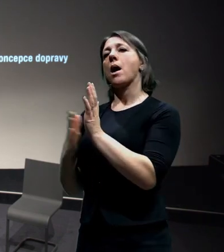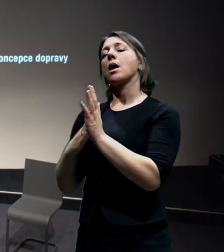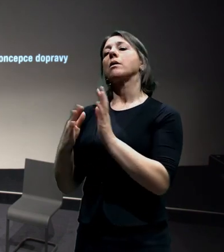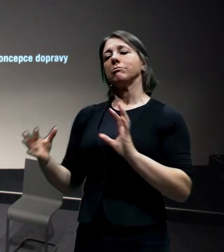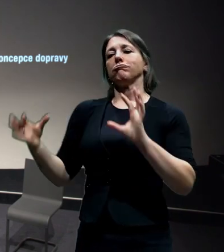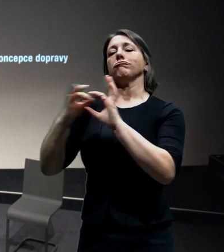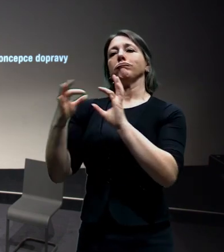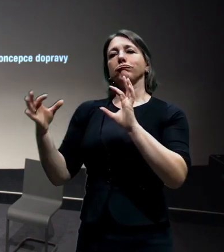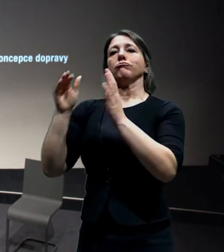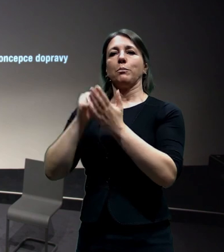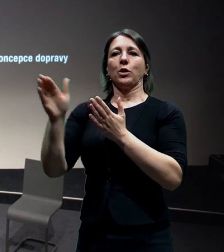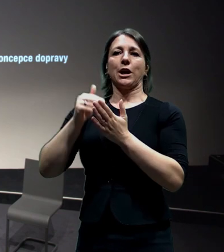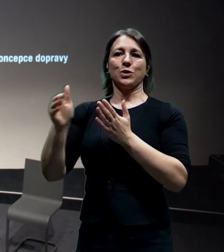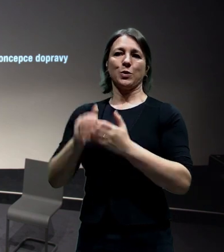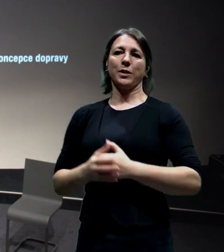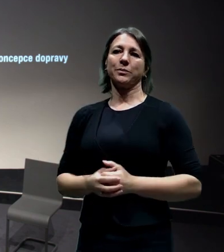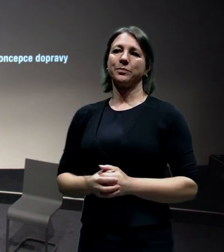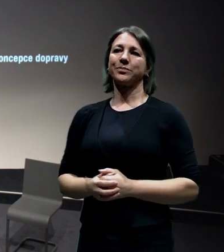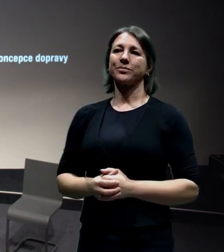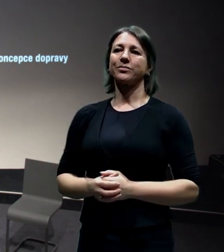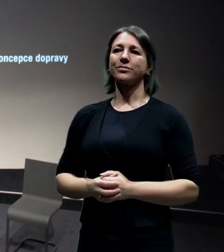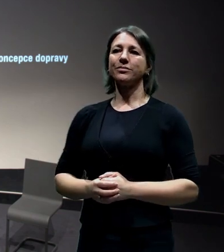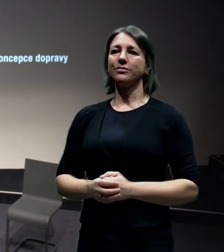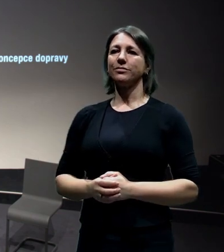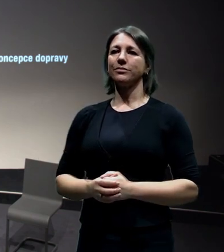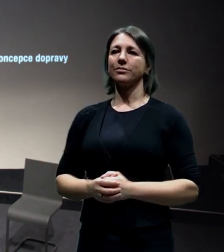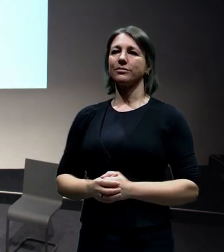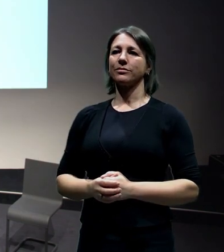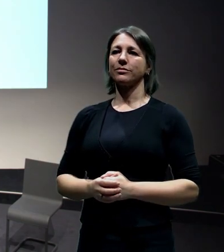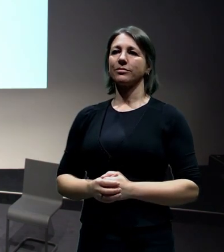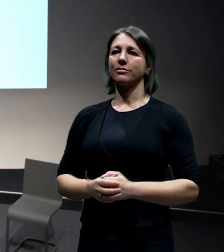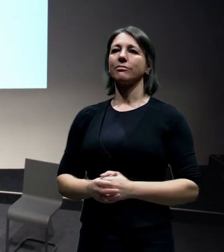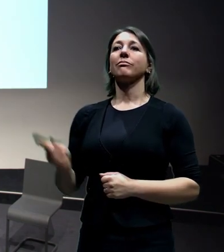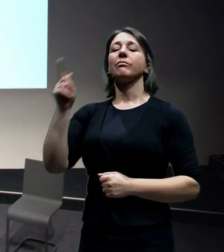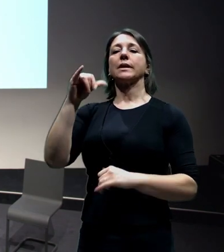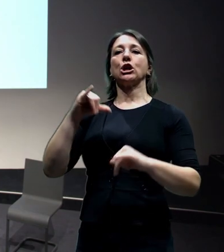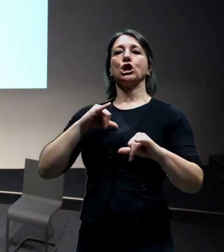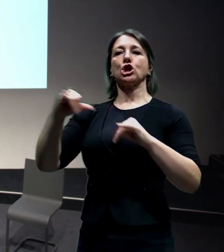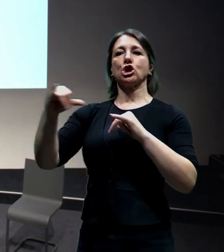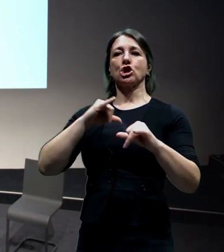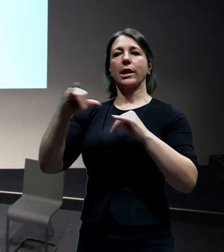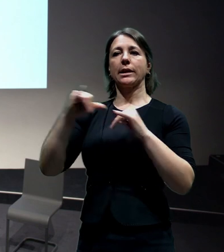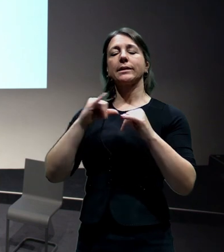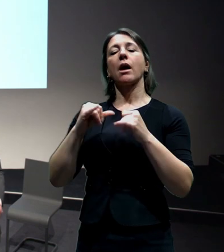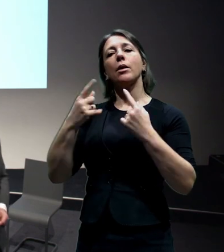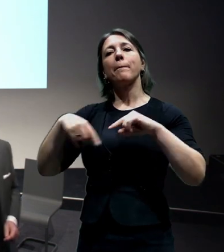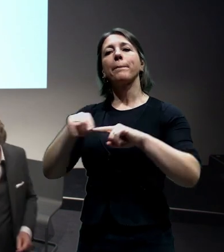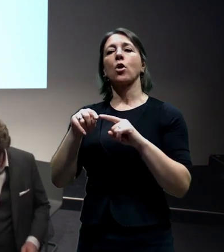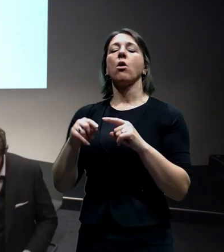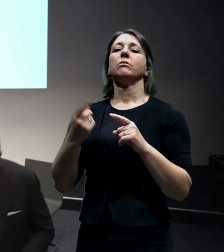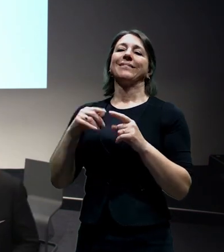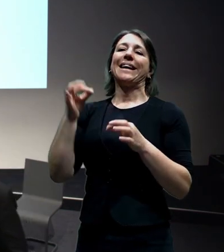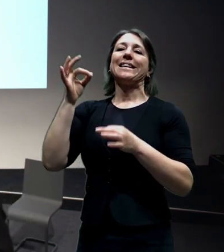Prosím teďka, Marka Zděradičku. Mark Zděradička je tady. Ředitel sekce infrastruktury, tady institutu plánování, kde jeho